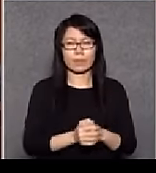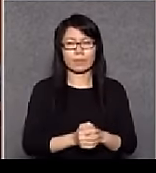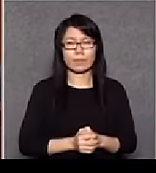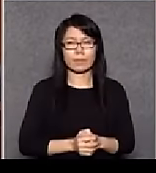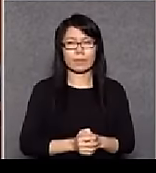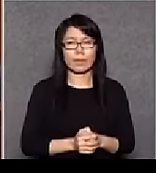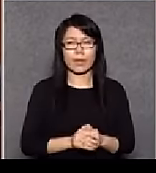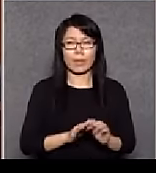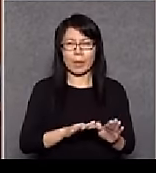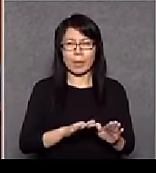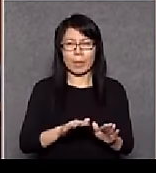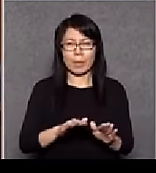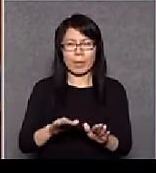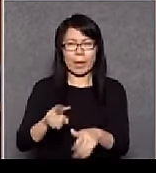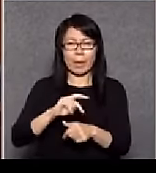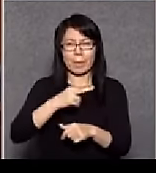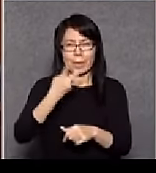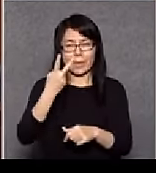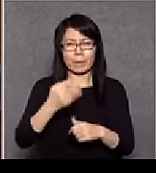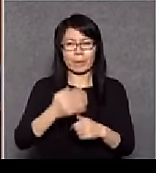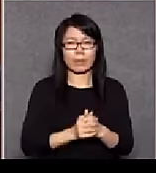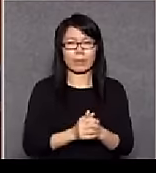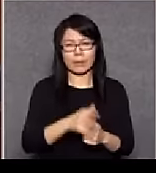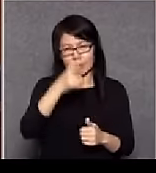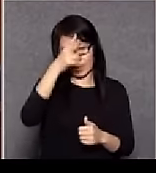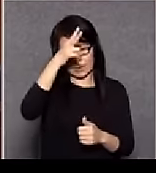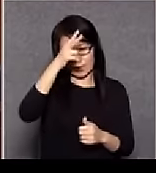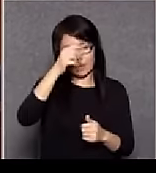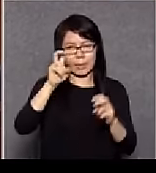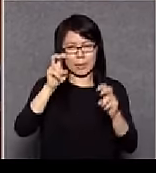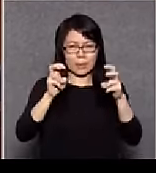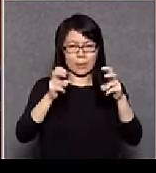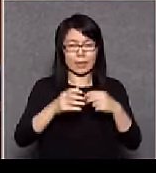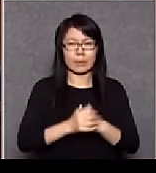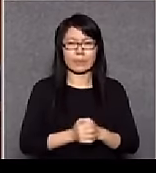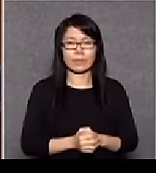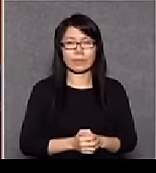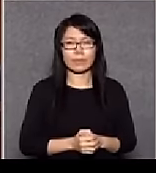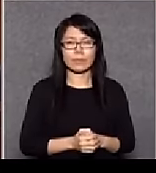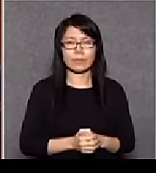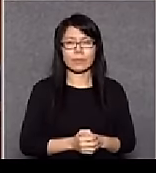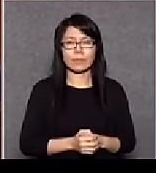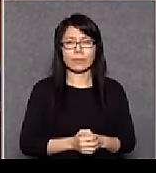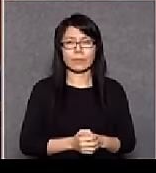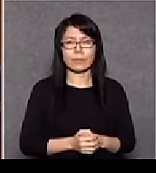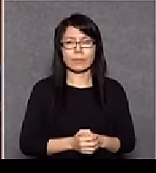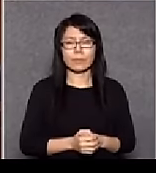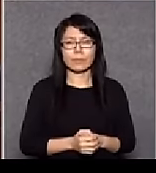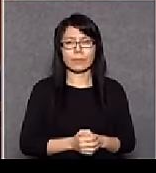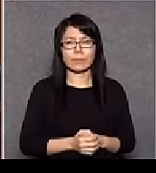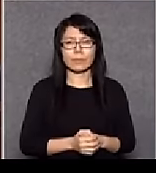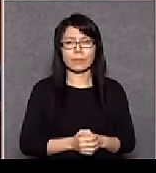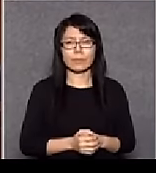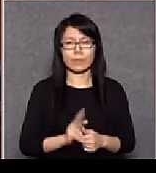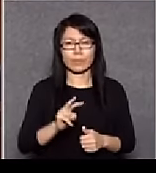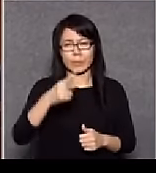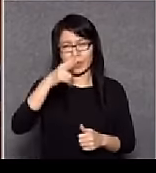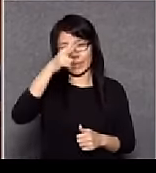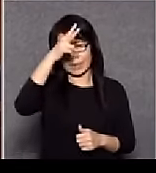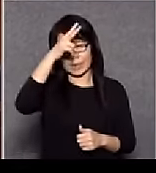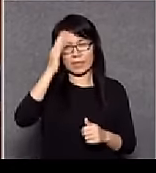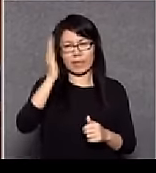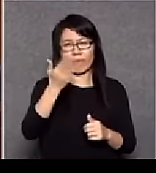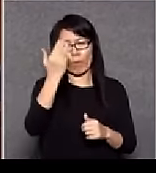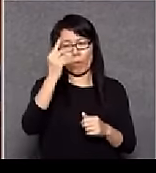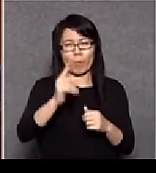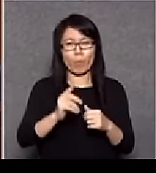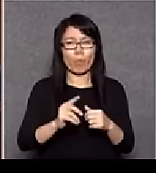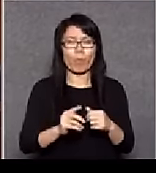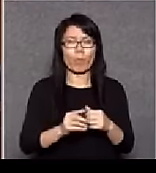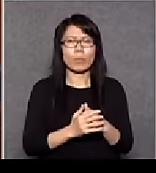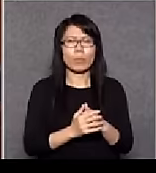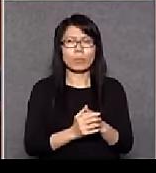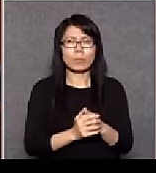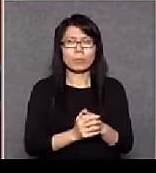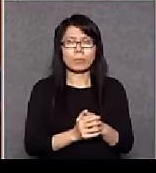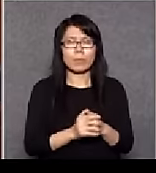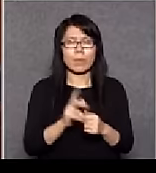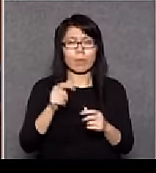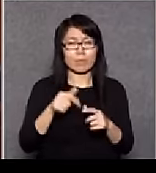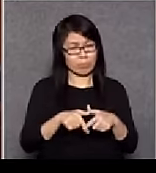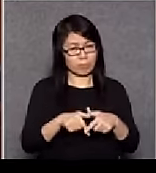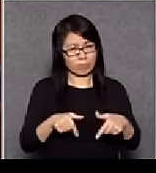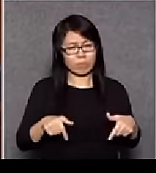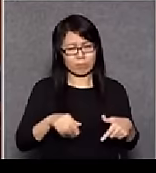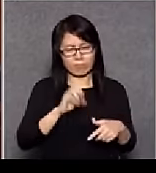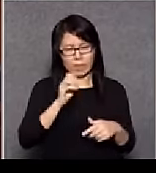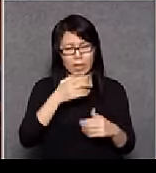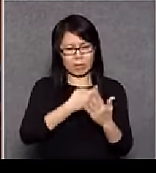慢慢慢慢演繹成一個政治議題而且演繹成一個政治的風波很坦白啦今次